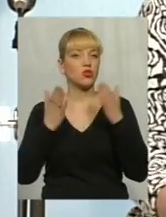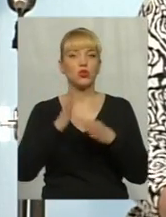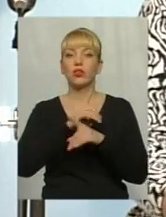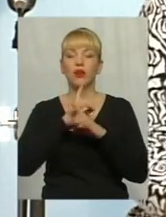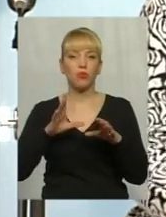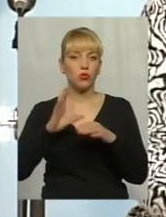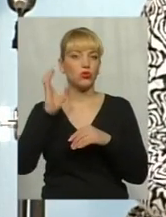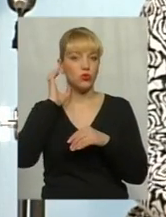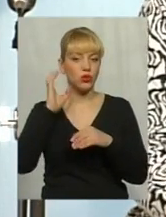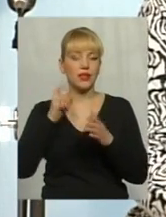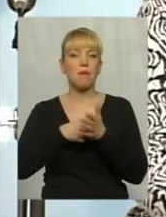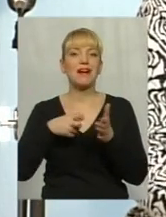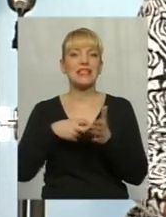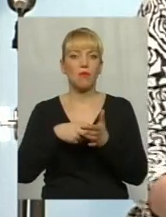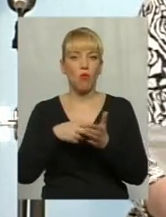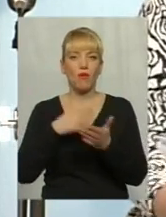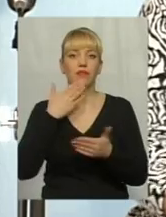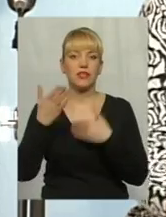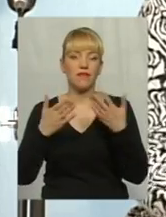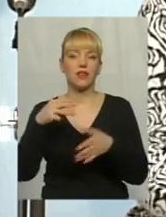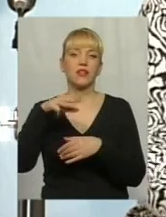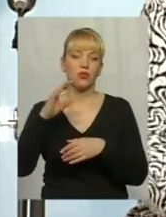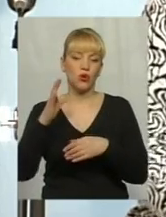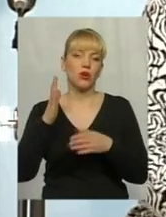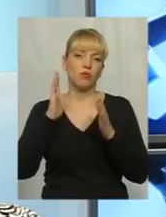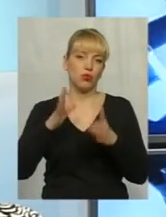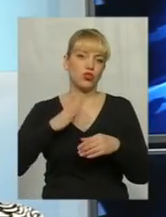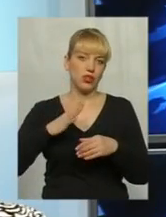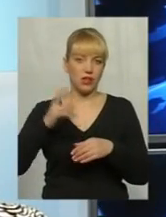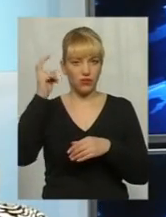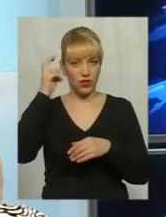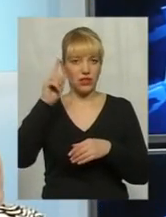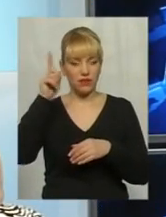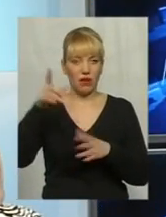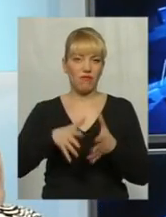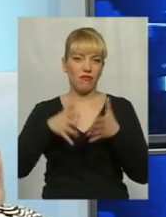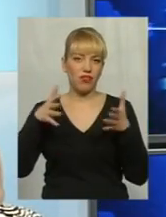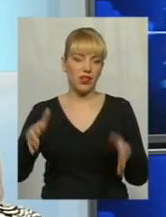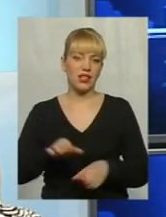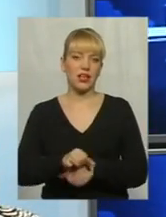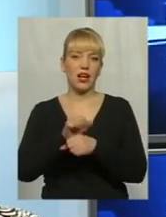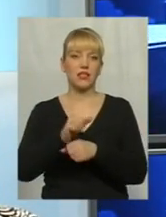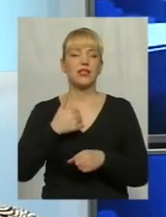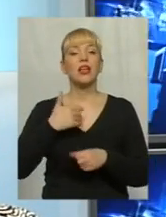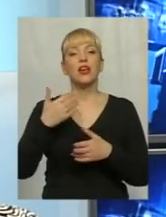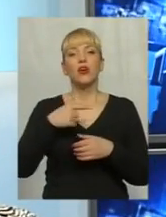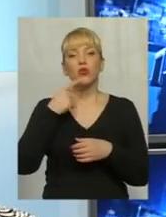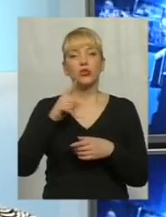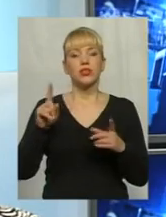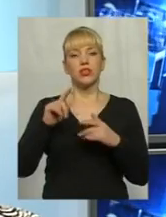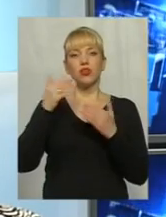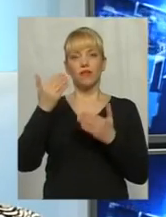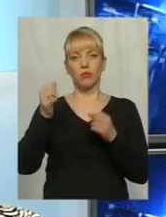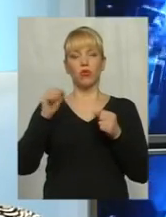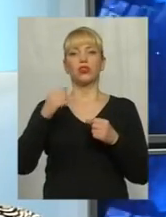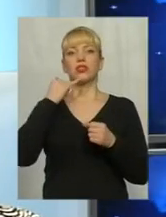чекають нас київські протестні акції великі. Я хочу нагадати лігачам, що ви можете здефонувати нашу студію за номером